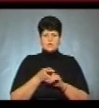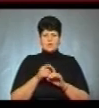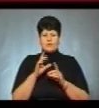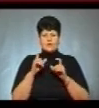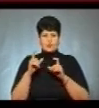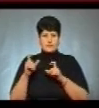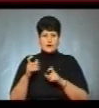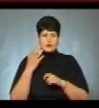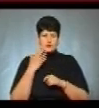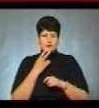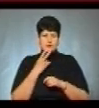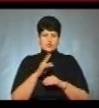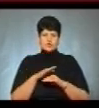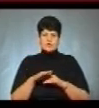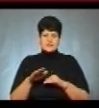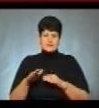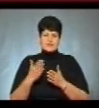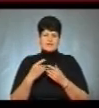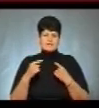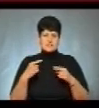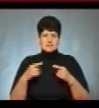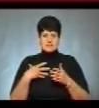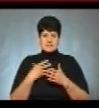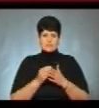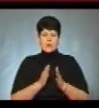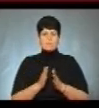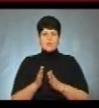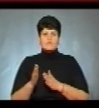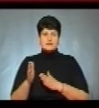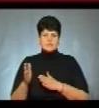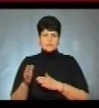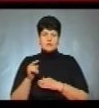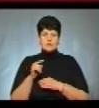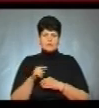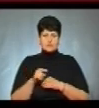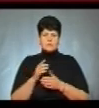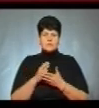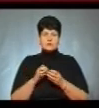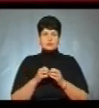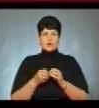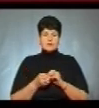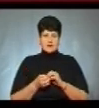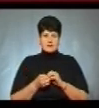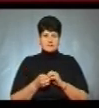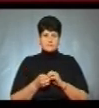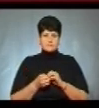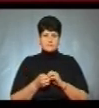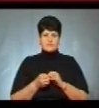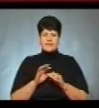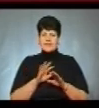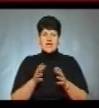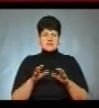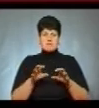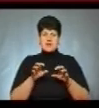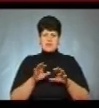стикнулося, що дітки, які відрівняються своєю поведінкою, вони стикаються з проблемами, проблемами несприйняття.